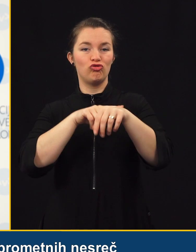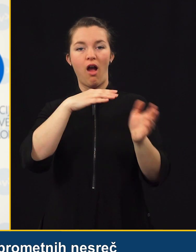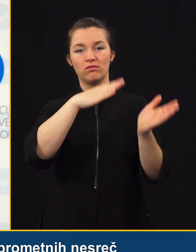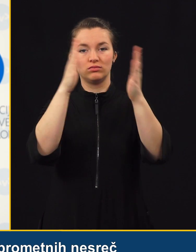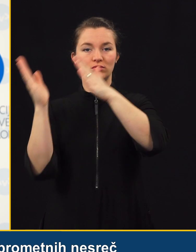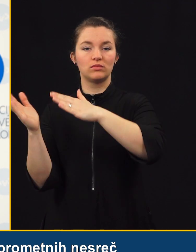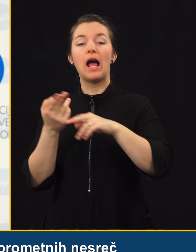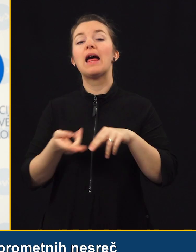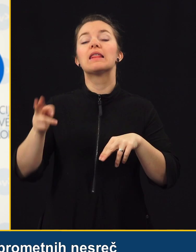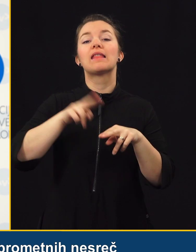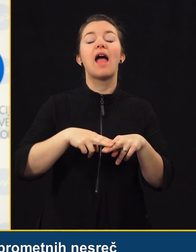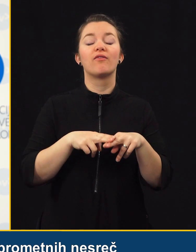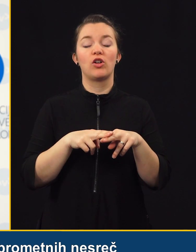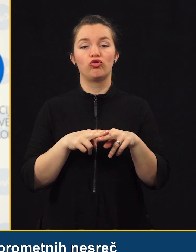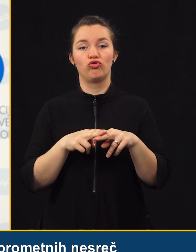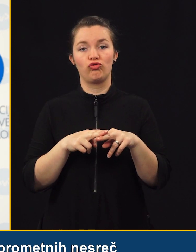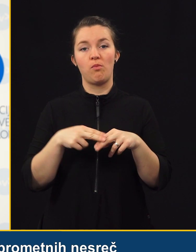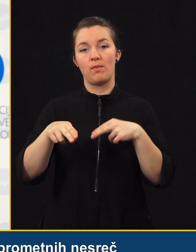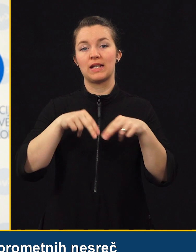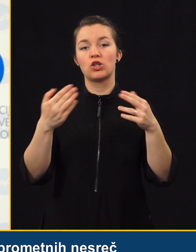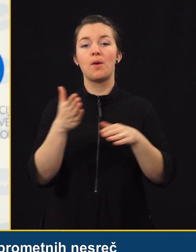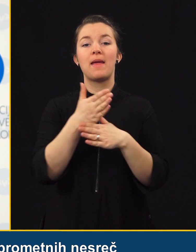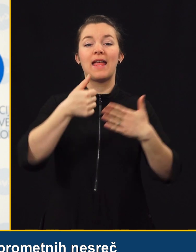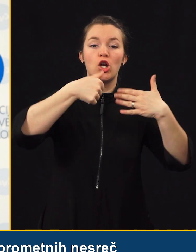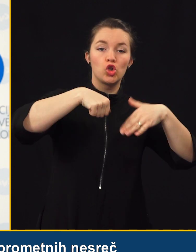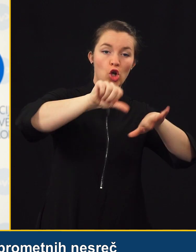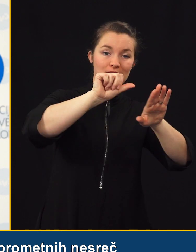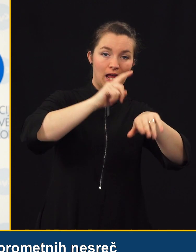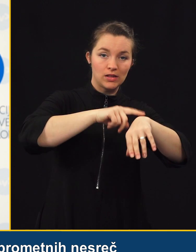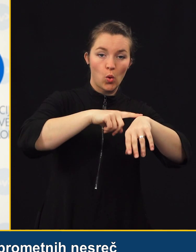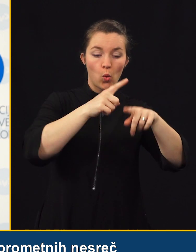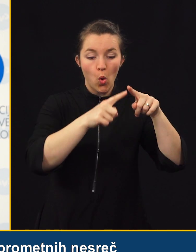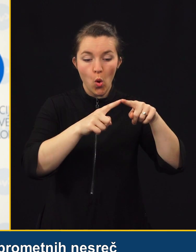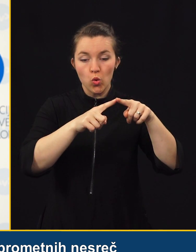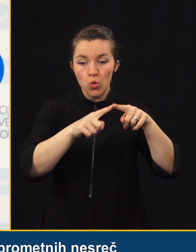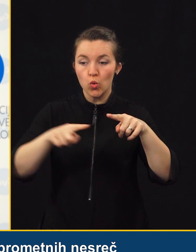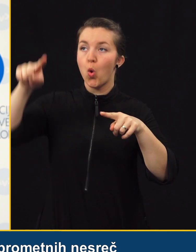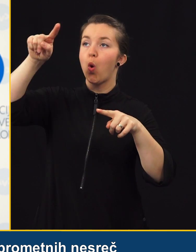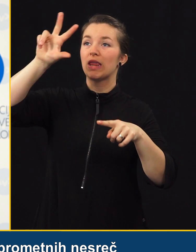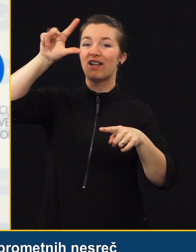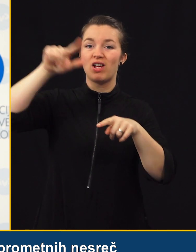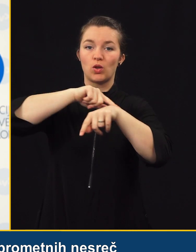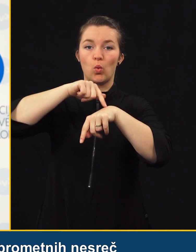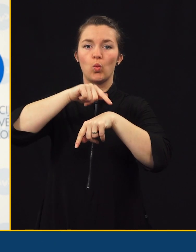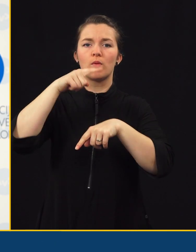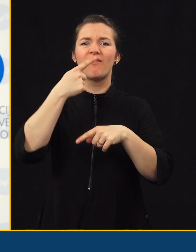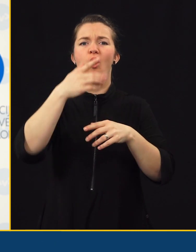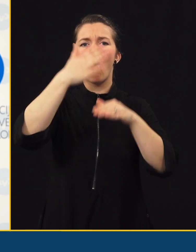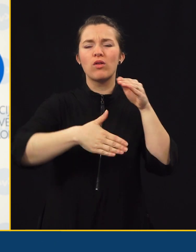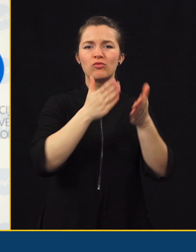tiče, je največ prometnih nesrečah med 16 in 23 uro, to se pravi po službi,